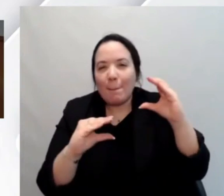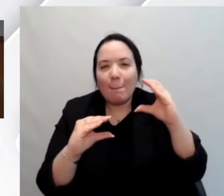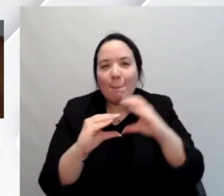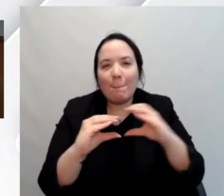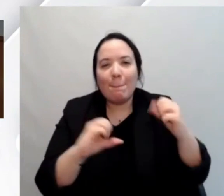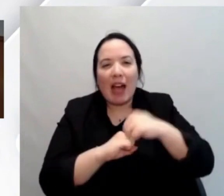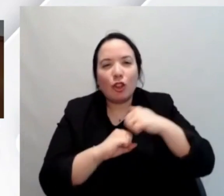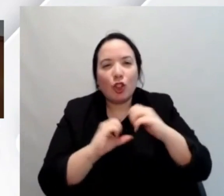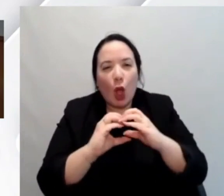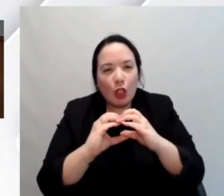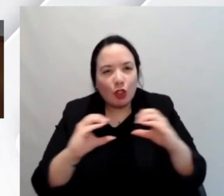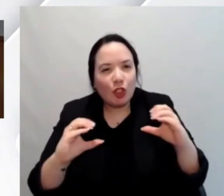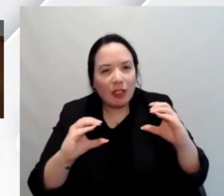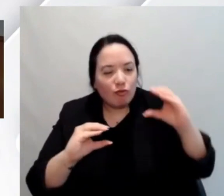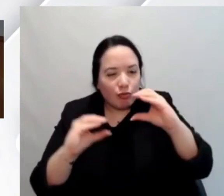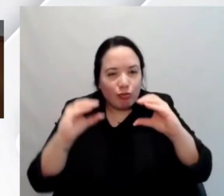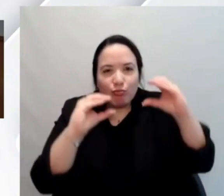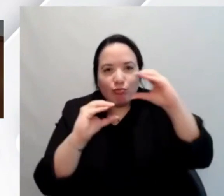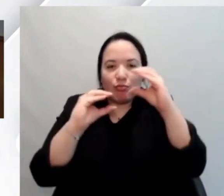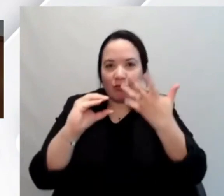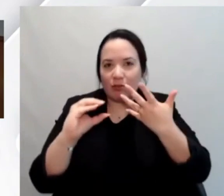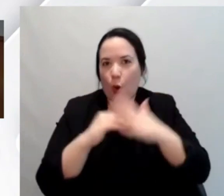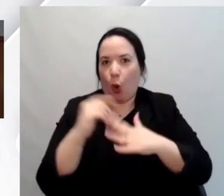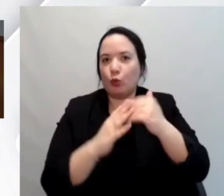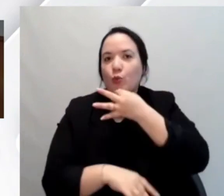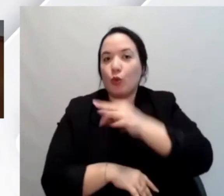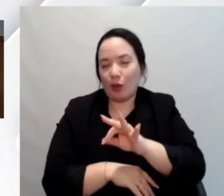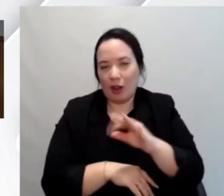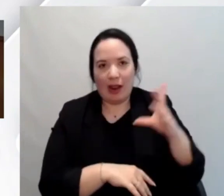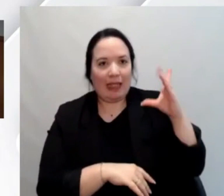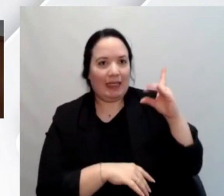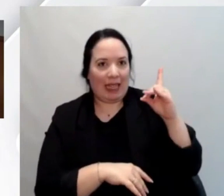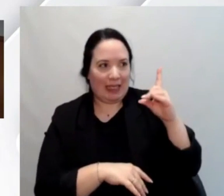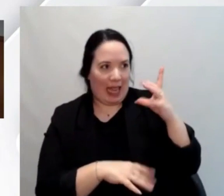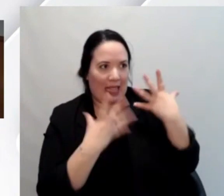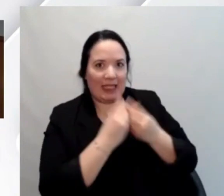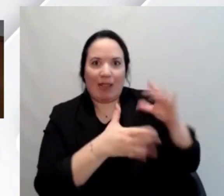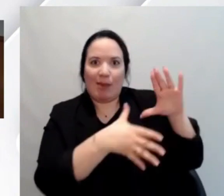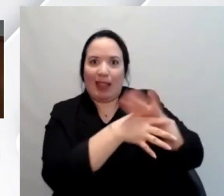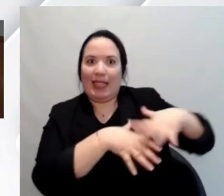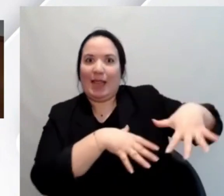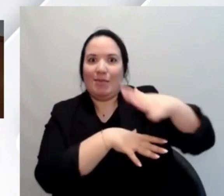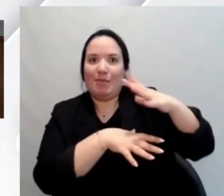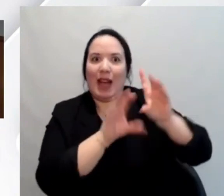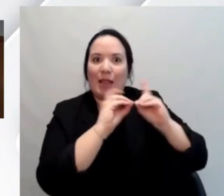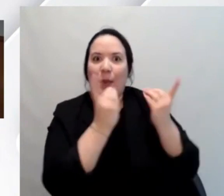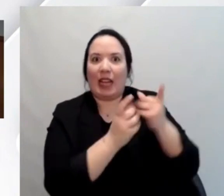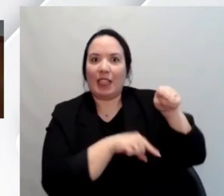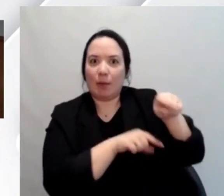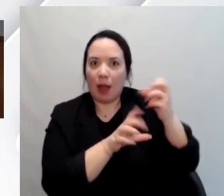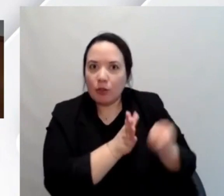Daniele insieme al team del dipartimento ha creato abbiamo